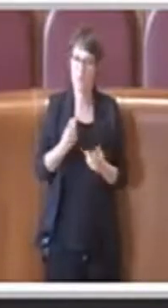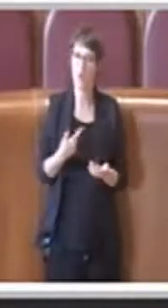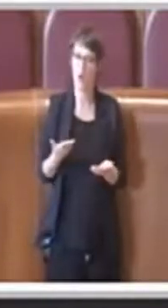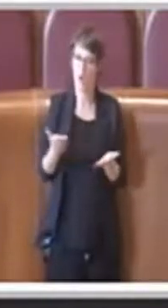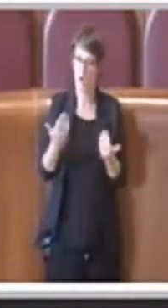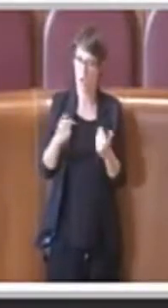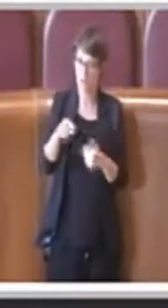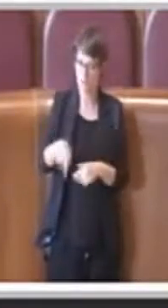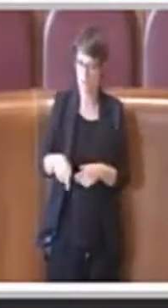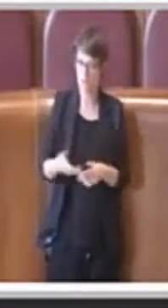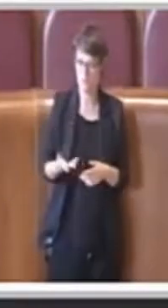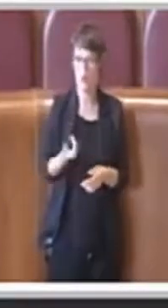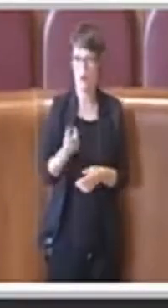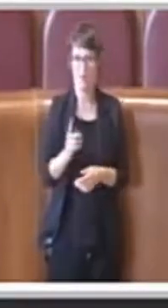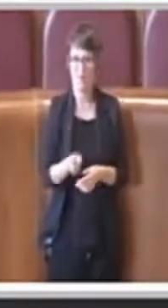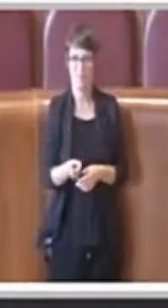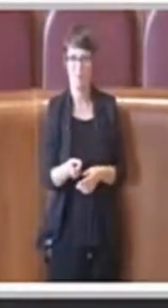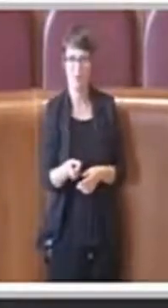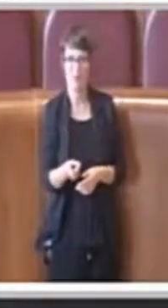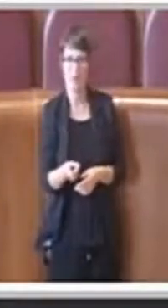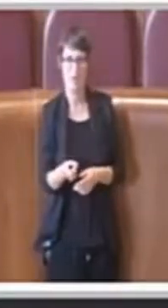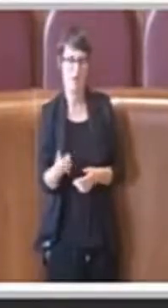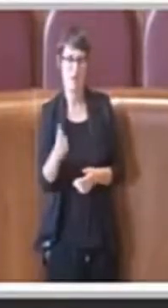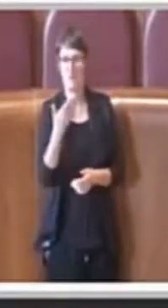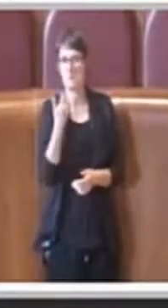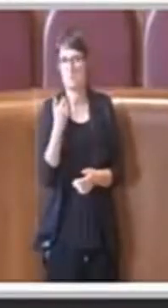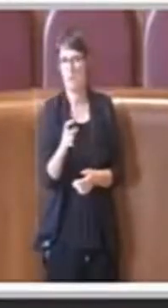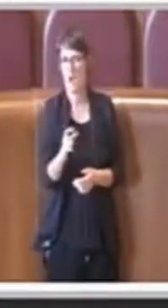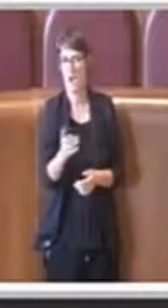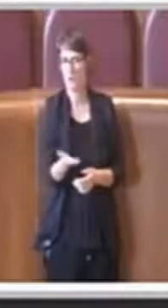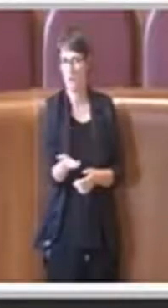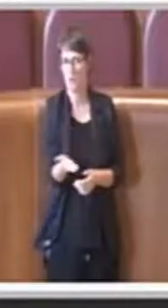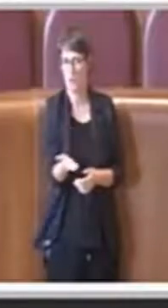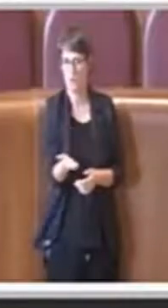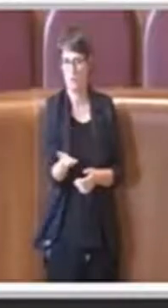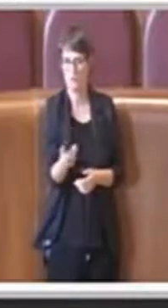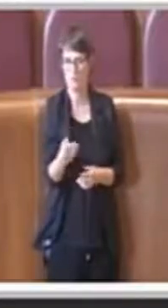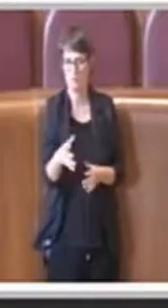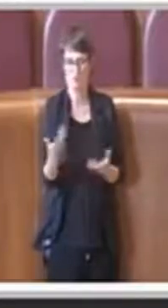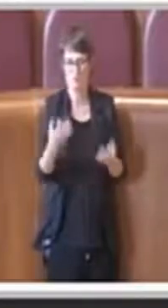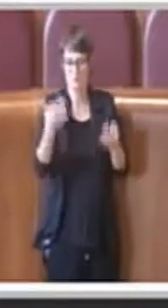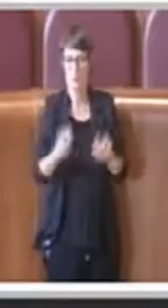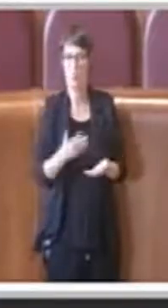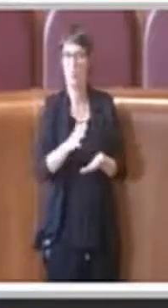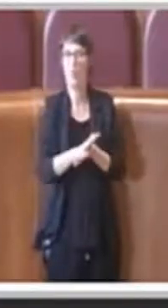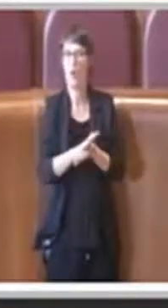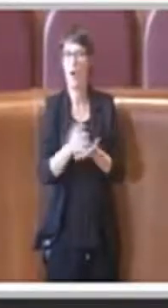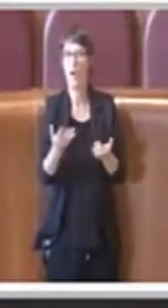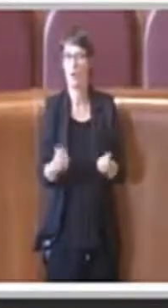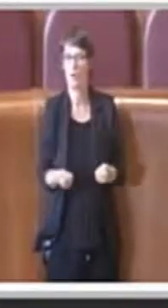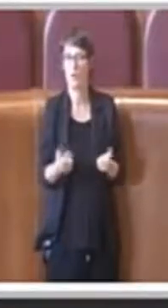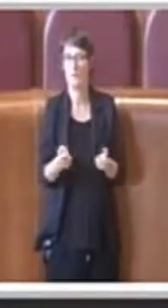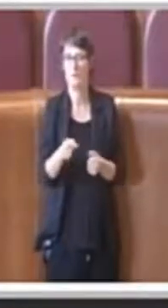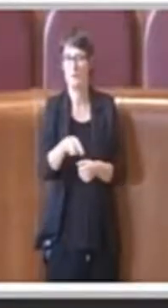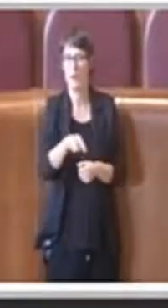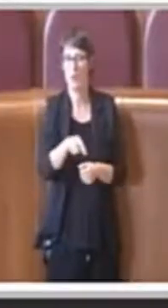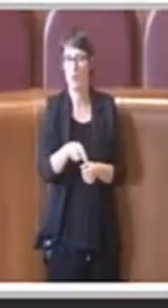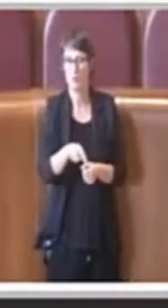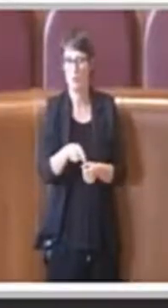questione di giorni e che si possa avere l'atto esecutivo richiesto dalla